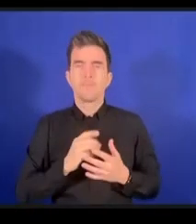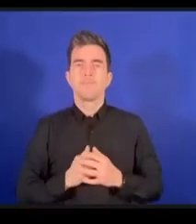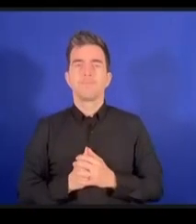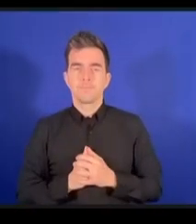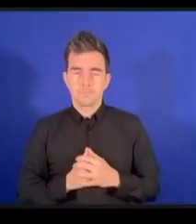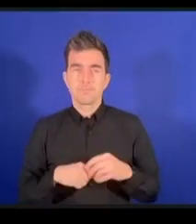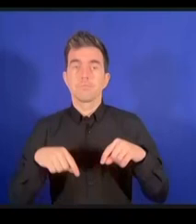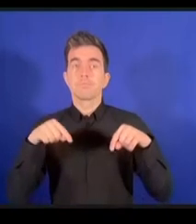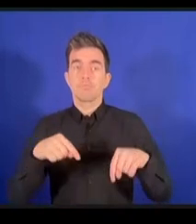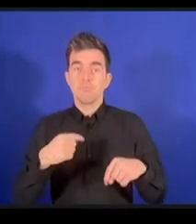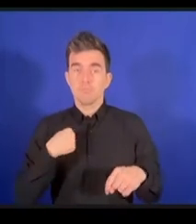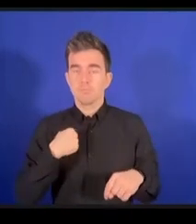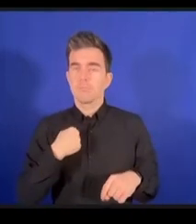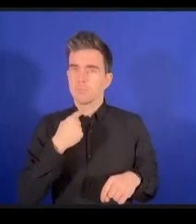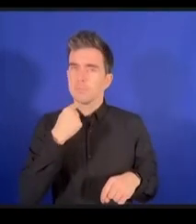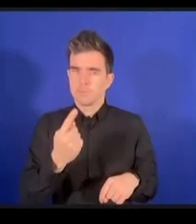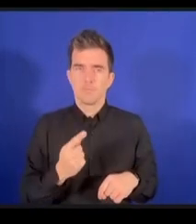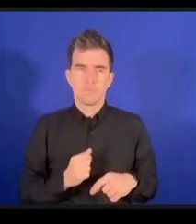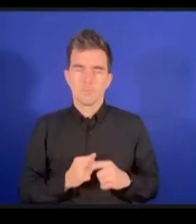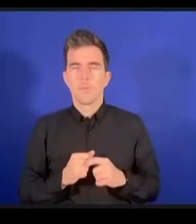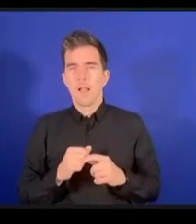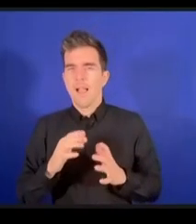une réponse qui